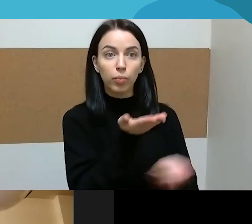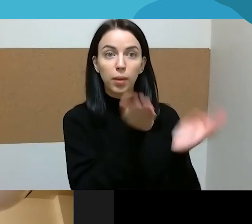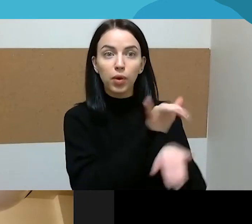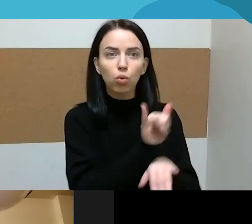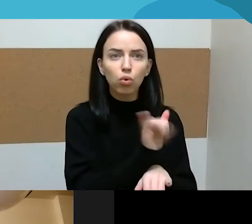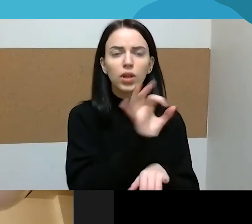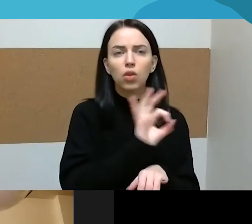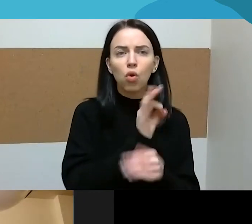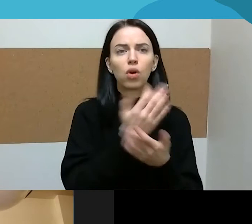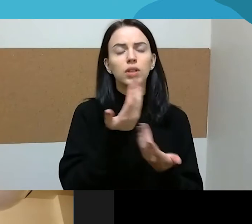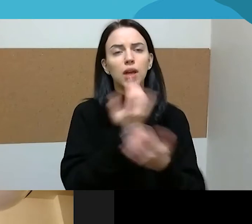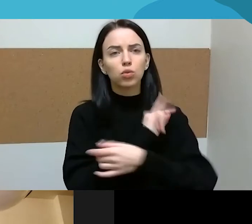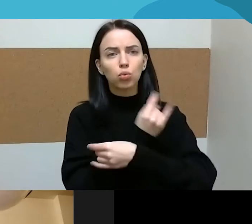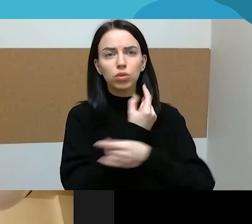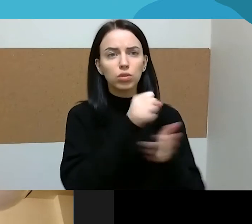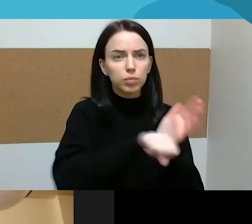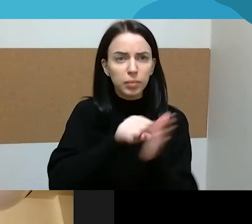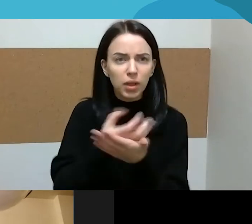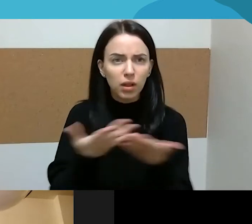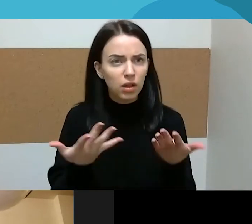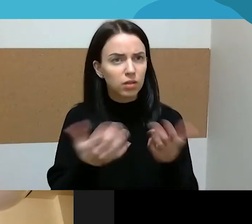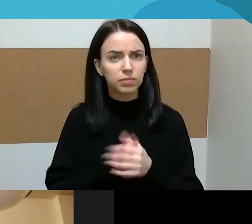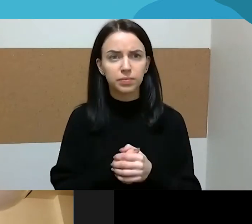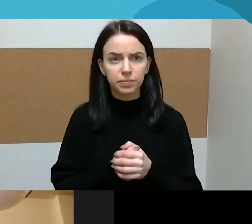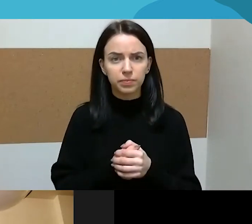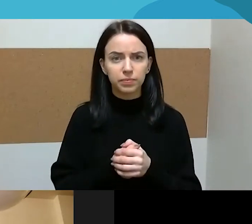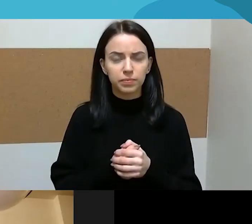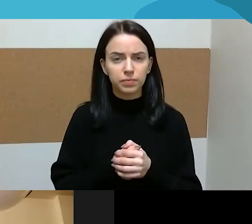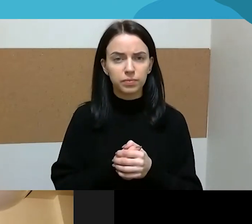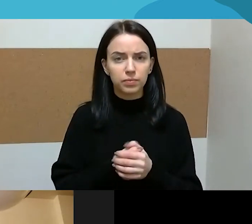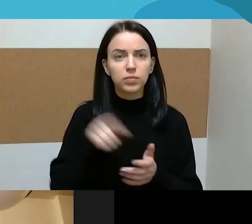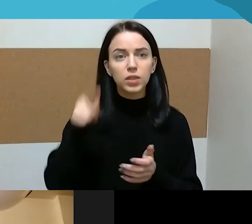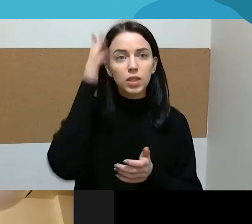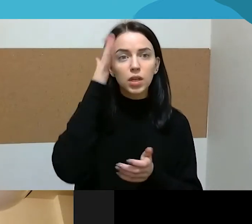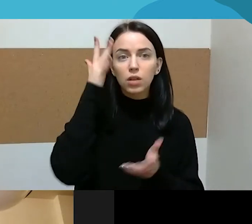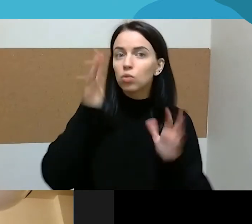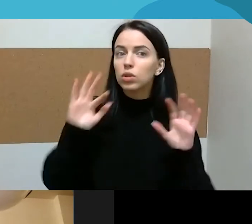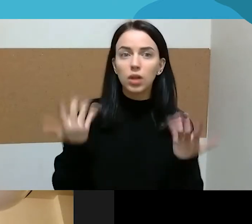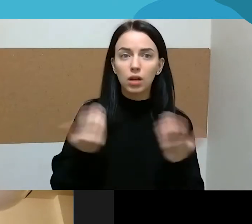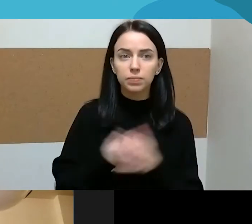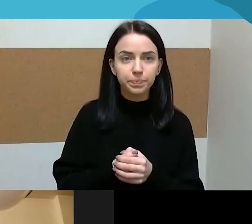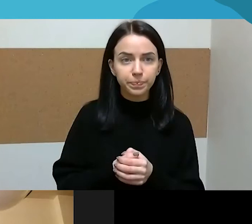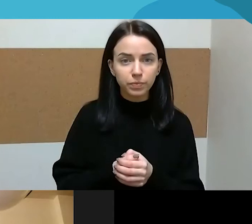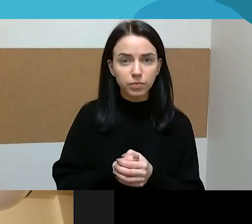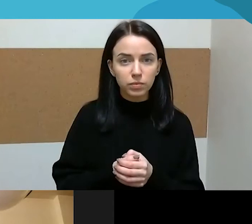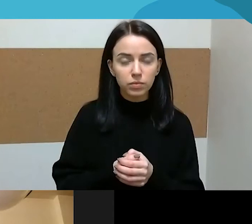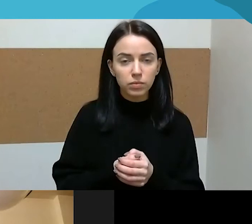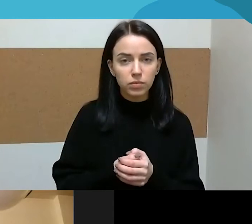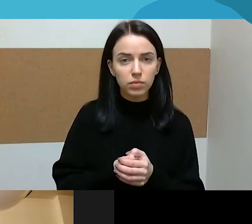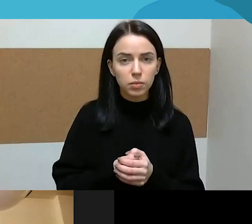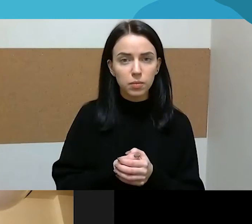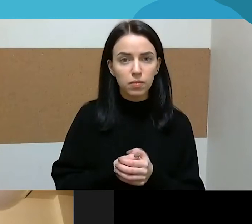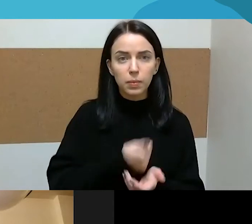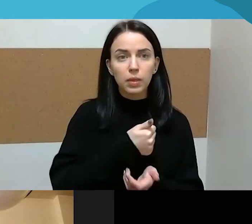istorijų platmei. Ką jūs apie tai galvojat? Kodėl tie stereotipai iš tikrųjų